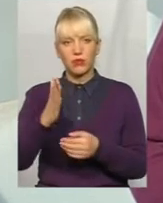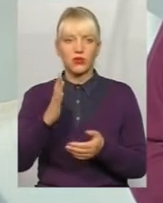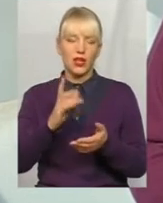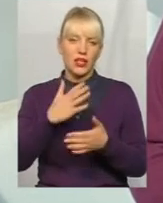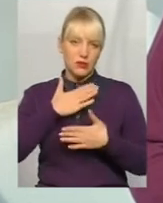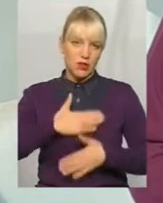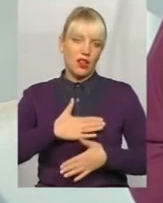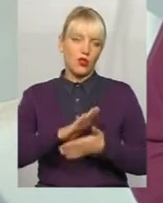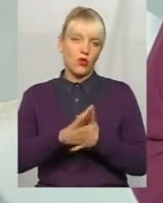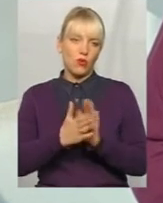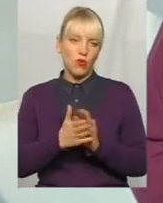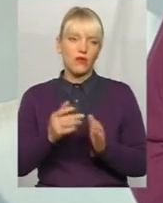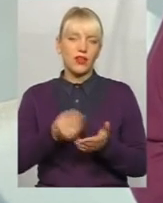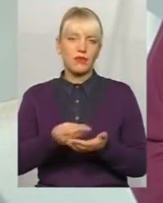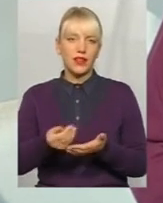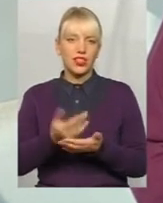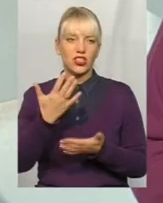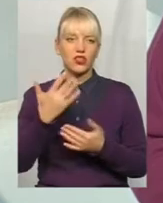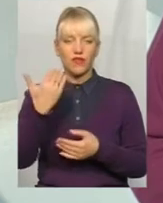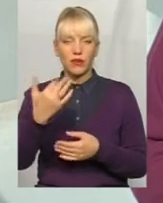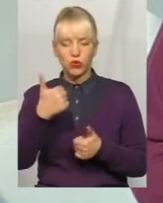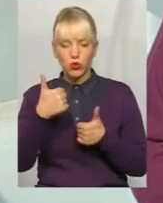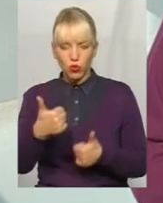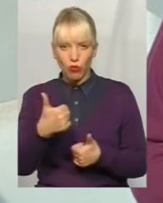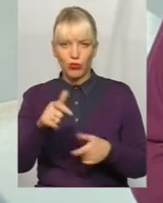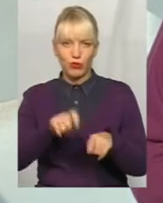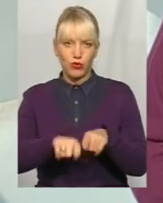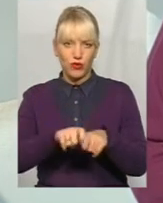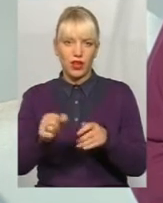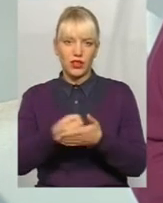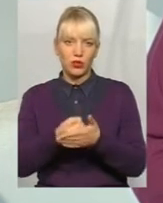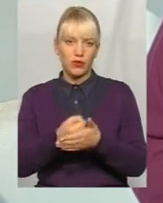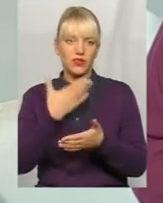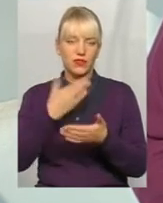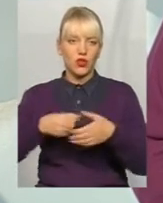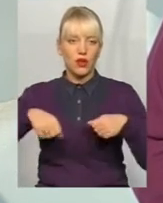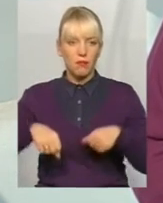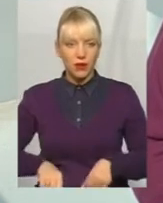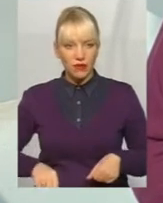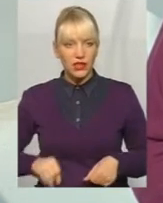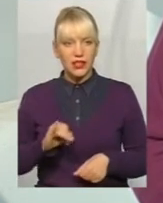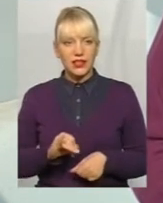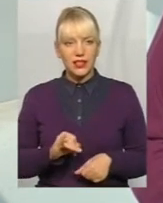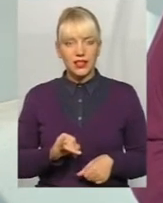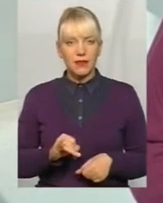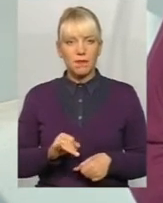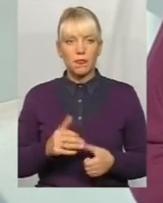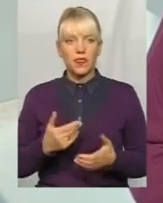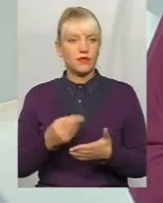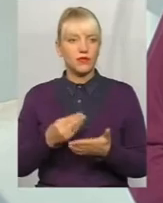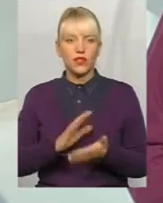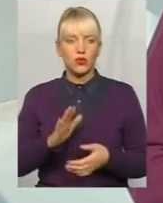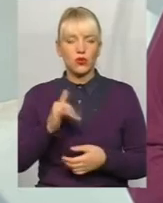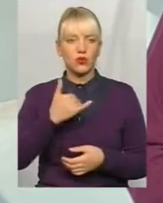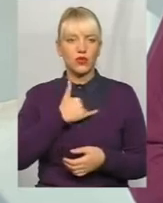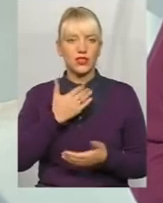сприятливі умови і платежі, якщо ви будете добре перевіряти і добиватися своїх прав. І ми, ну не дуже дорого, в